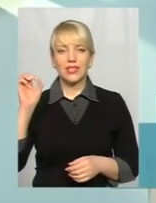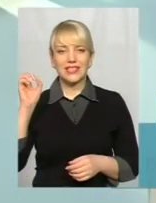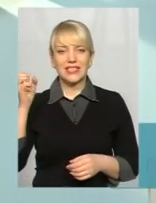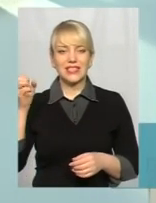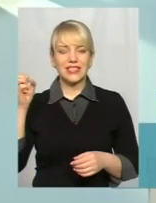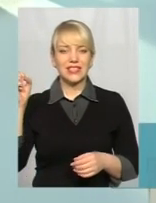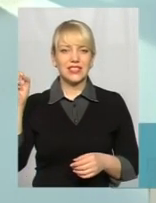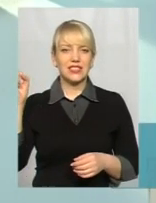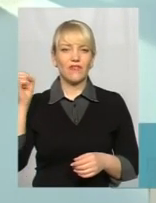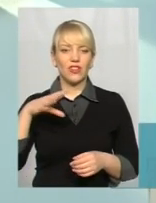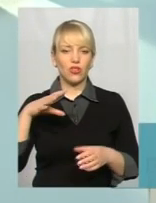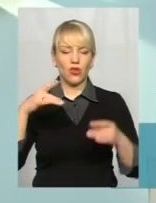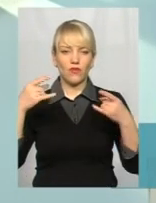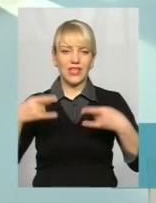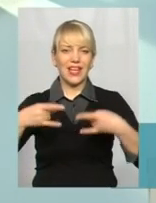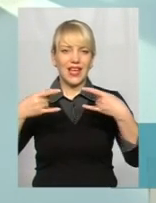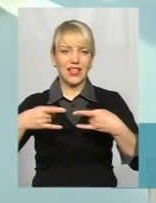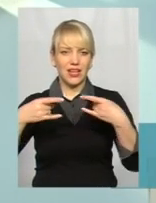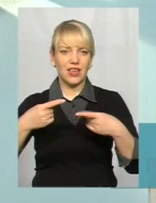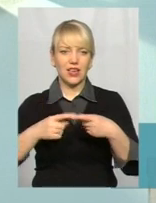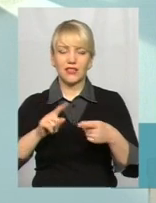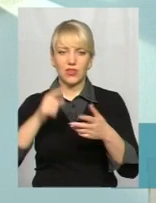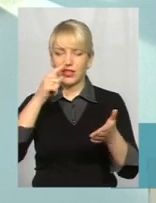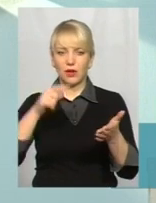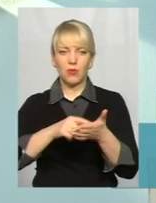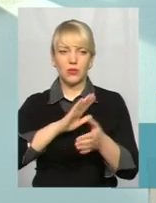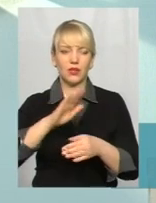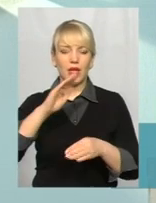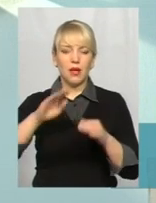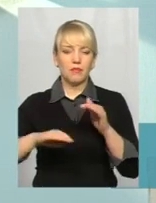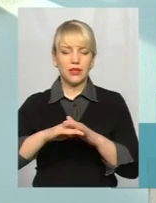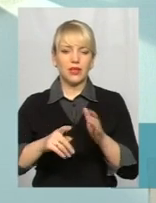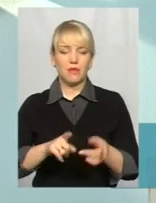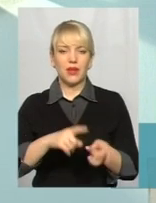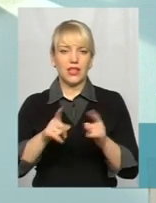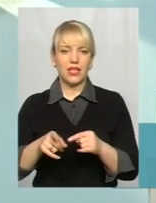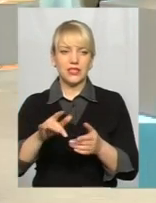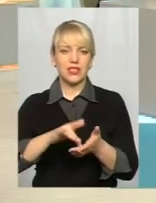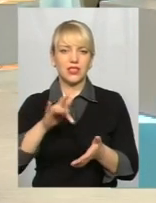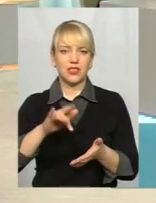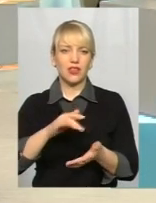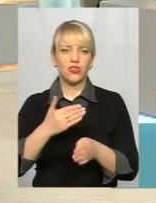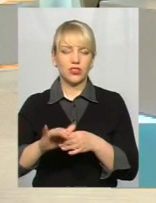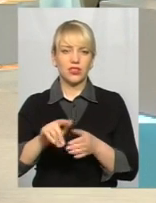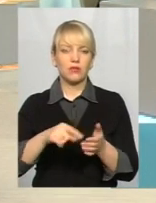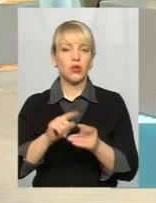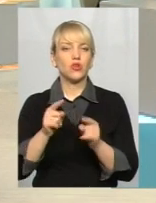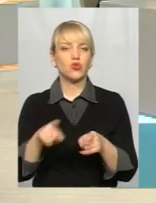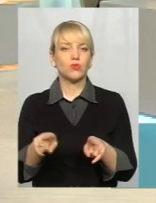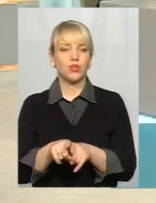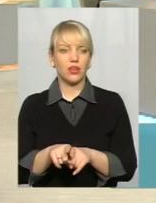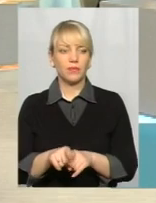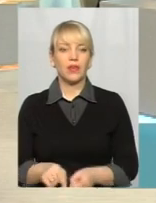вони залишаються в центральній частині міста, світлові екрани не підпадають під перенесення центральної частини міста. А чому так? Ну,